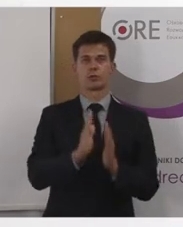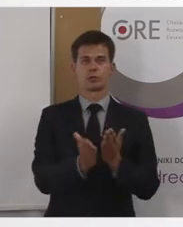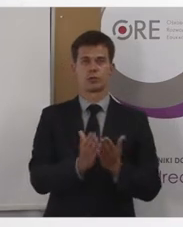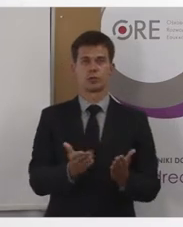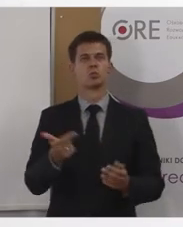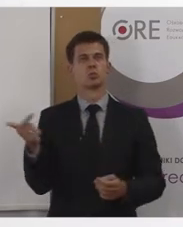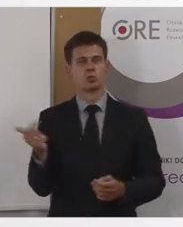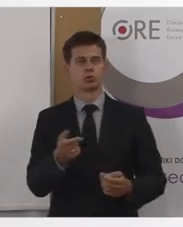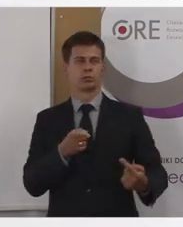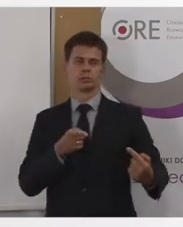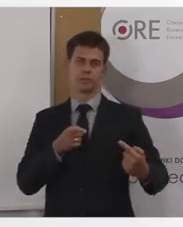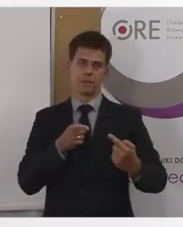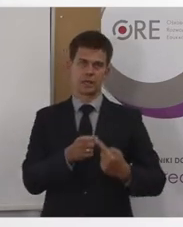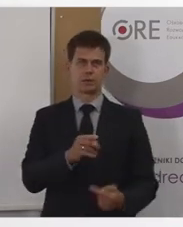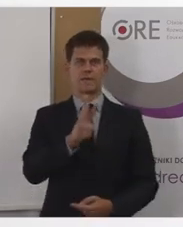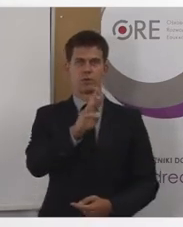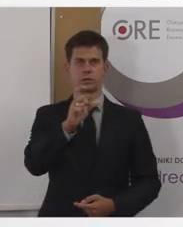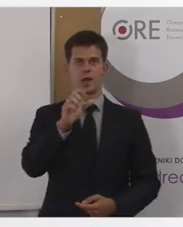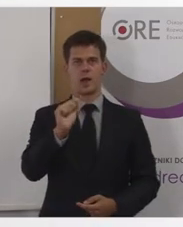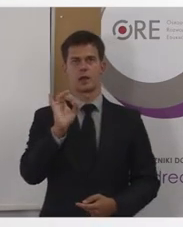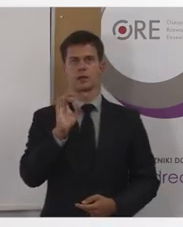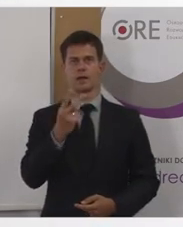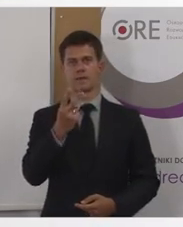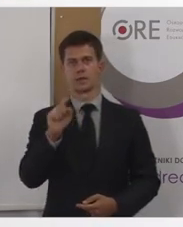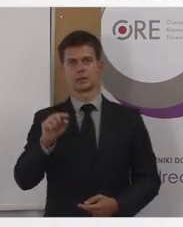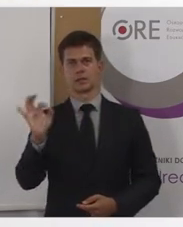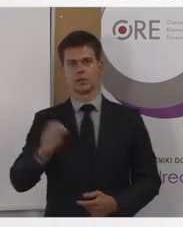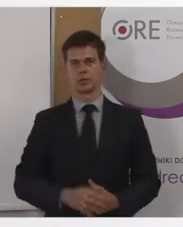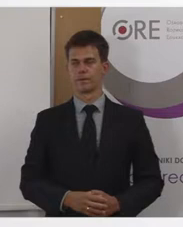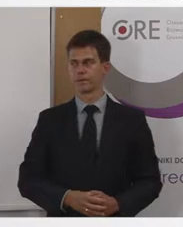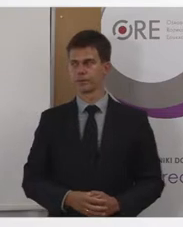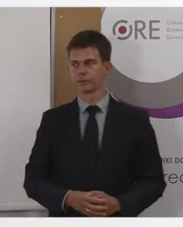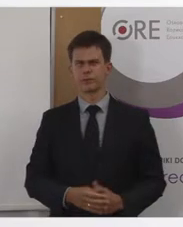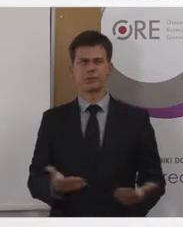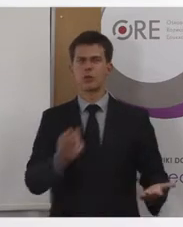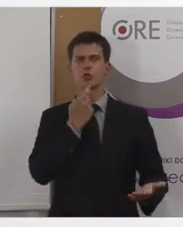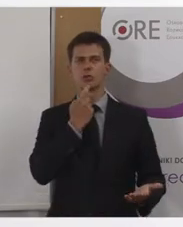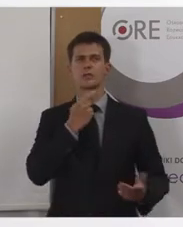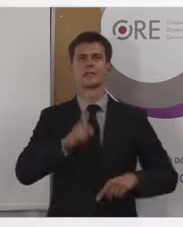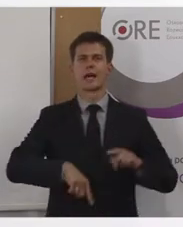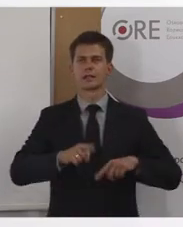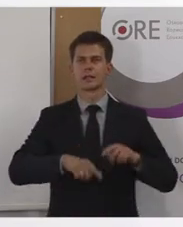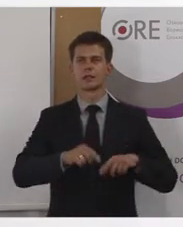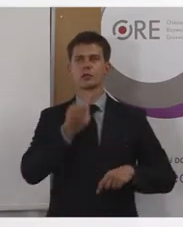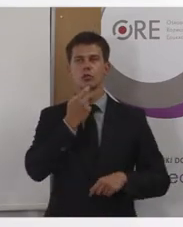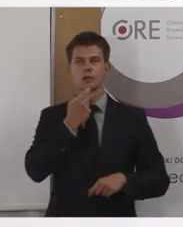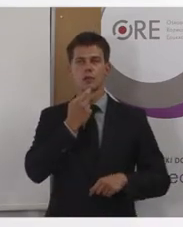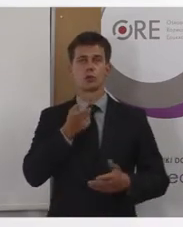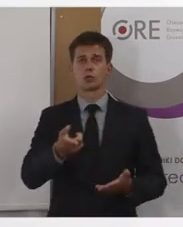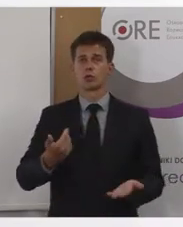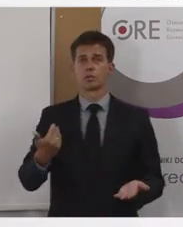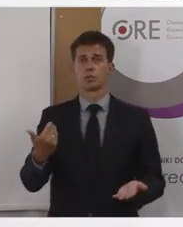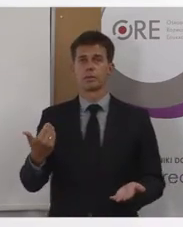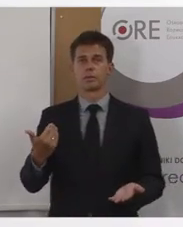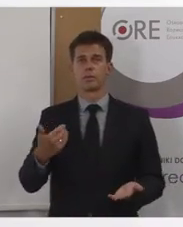tworzone zgodnie ze standardem WCAG 2.0. Czym ten standard jest? Tak jak ja wcześniej powiedziałem, jest to